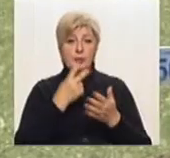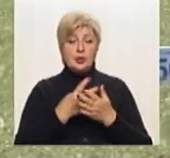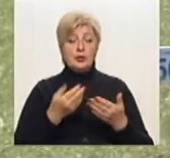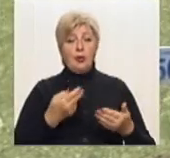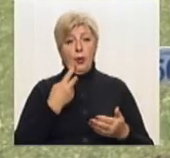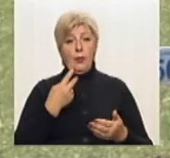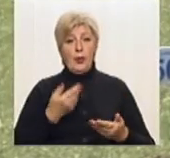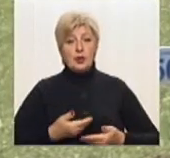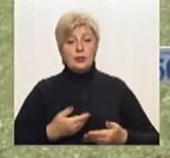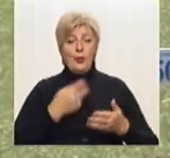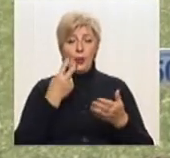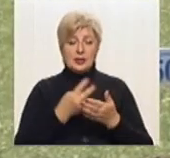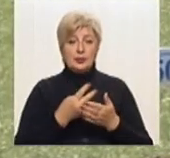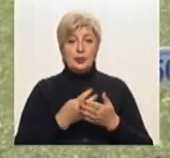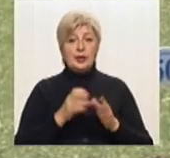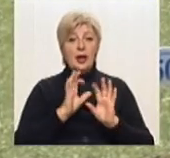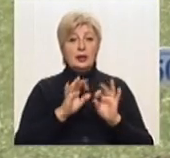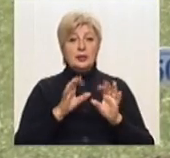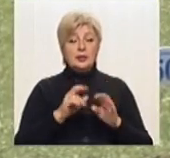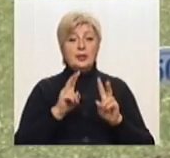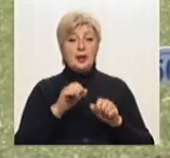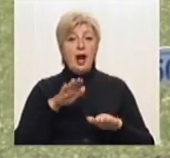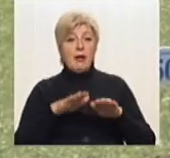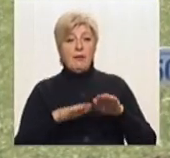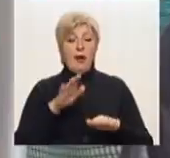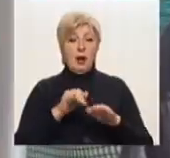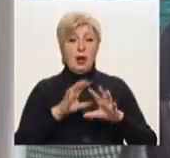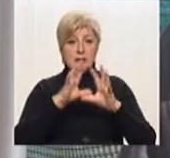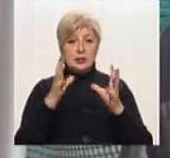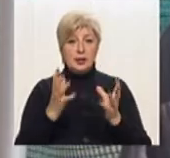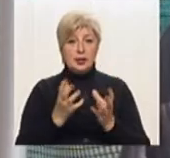Богдан розповів, як вага снаряду впливає на результат.